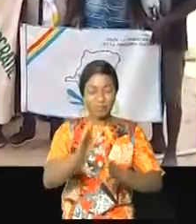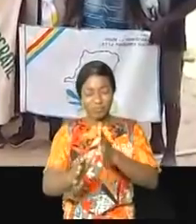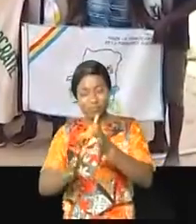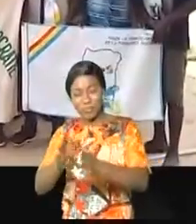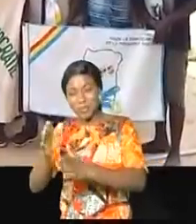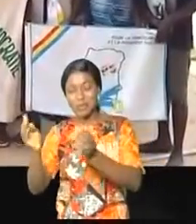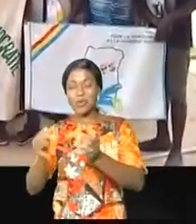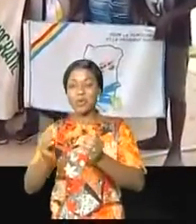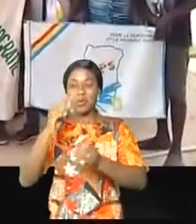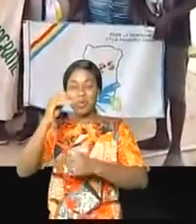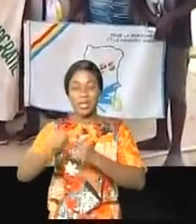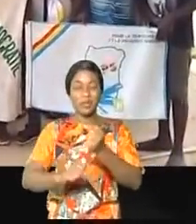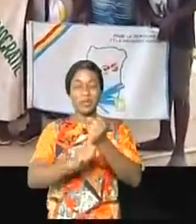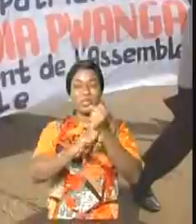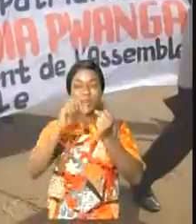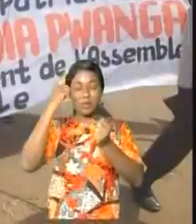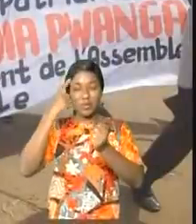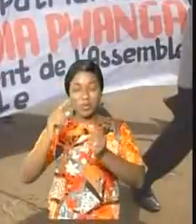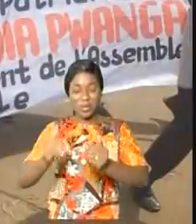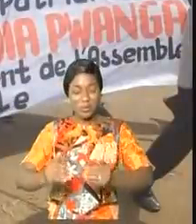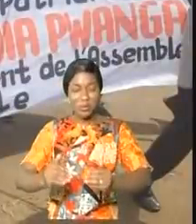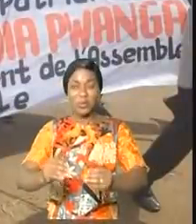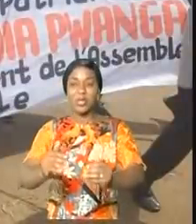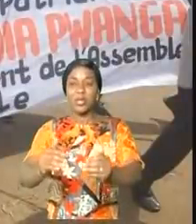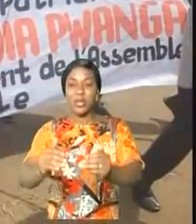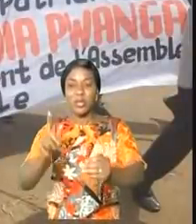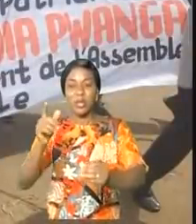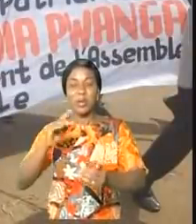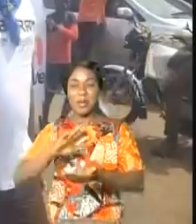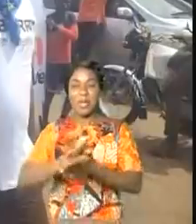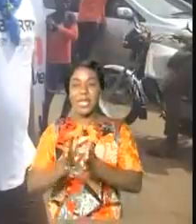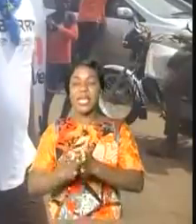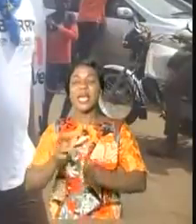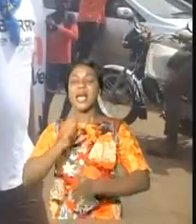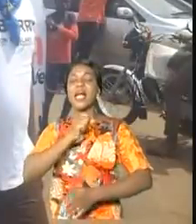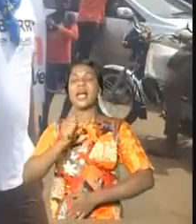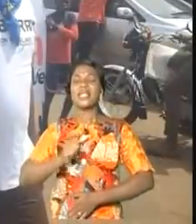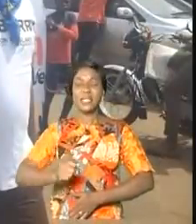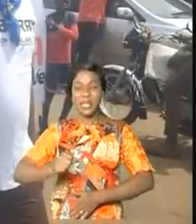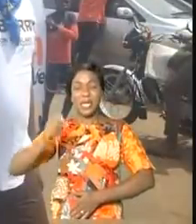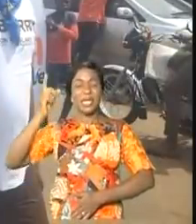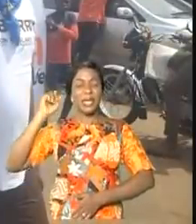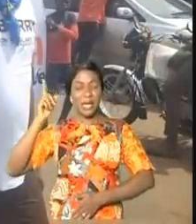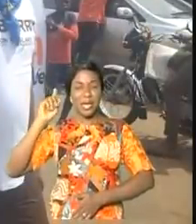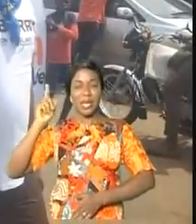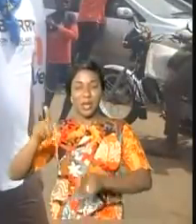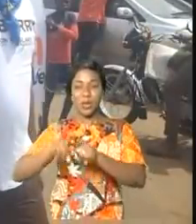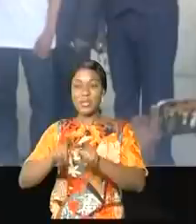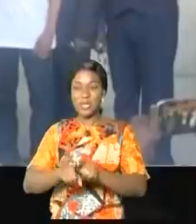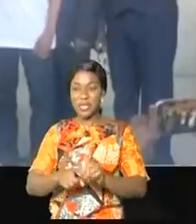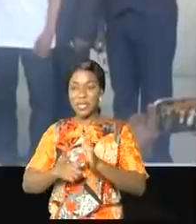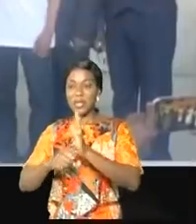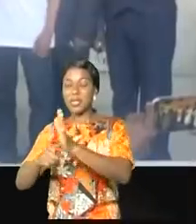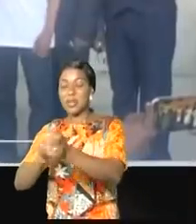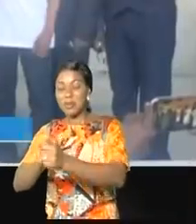soutenir et de prier Dieu pour qu'il accompagne celui qu'ils appellent « Patriarche ». Ils sont représentés ici par leurs élus provinciaux.